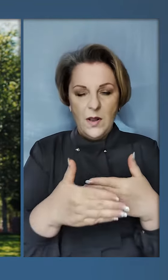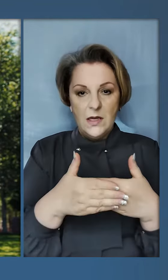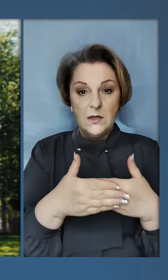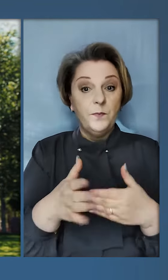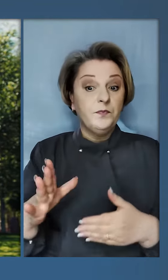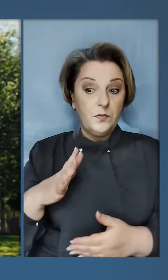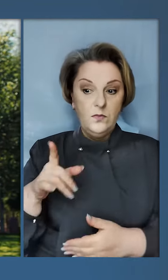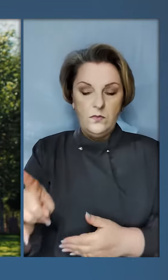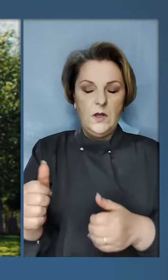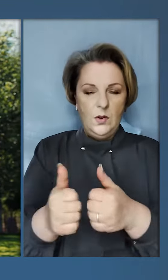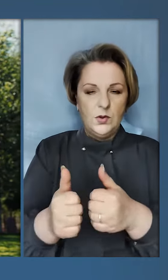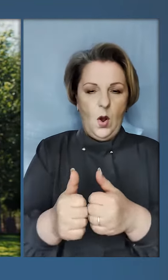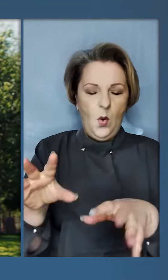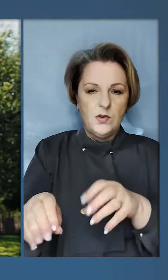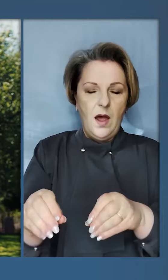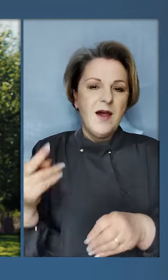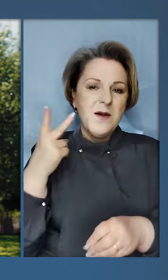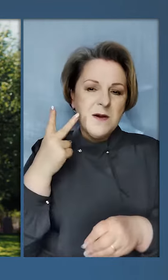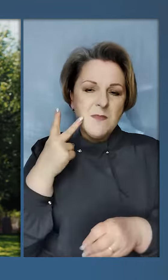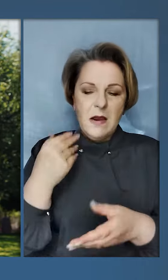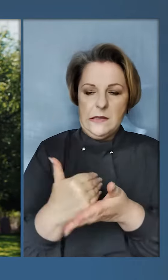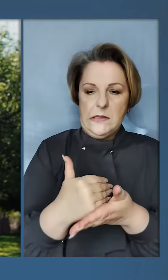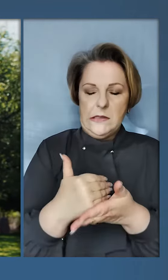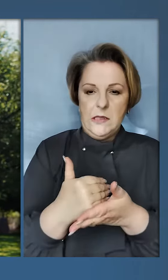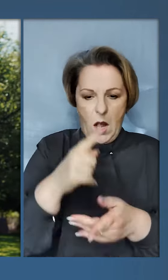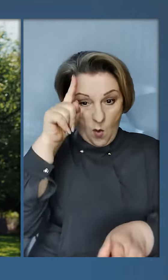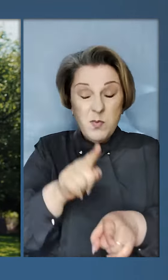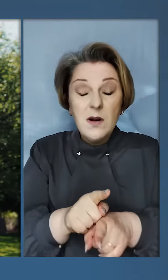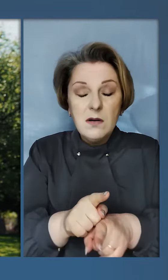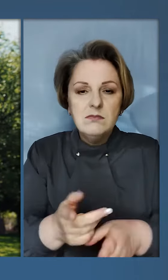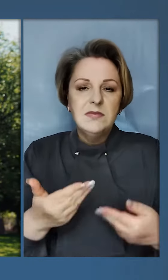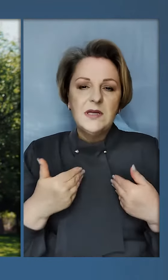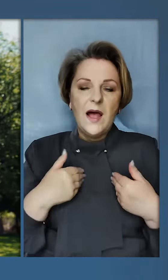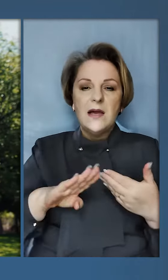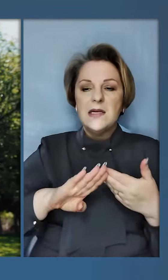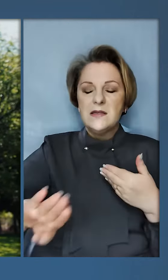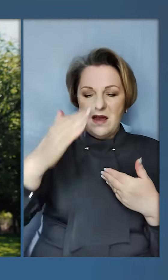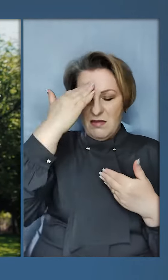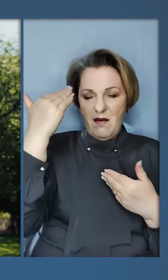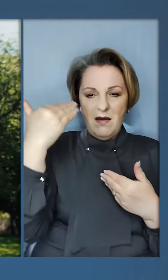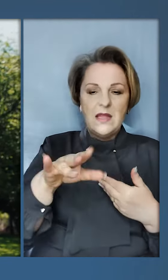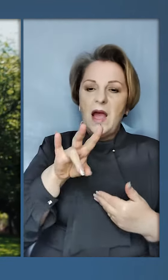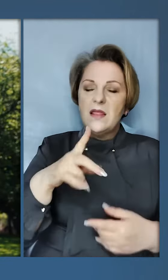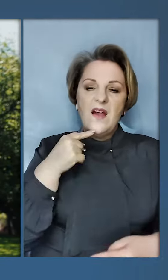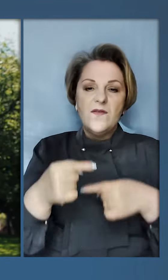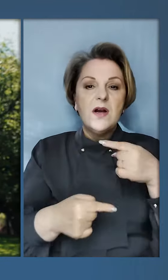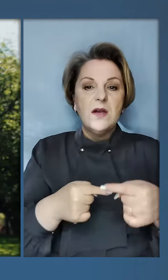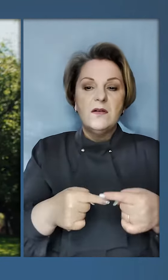А колишній сусід, що постійно набивався нам у брати, для нас далекий на віки.